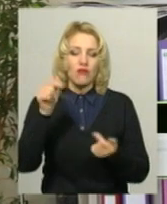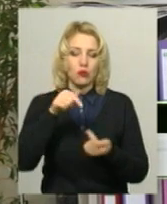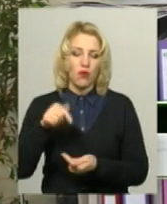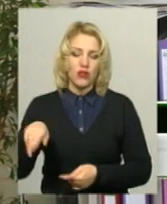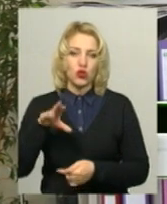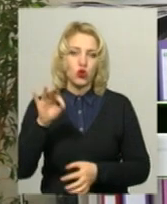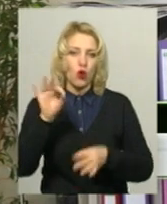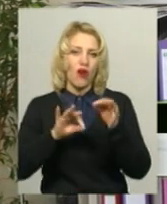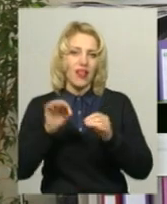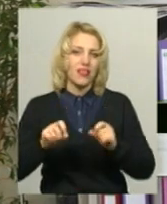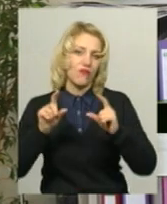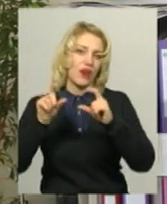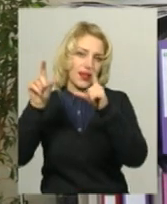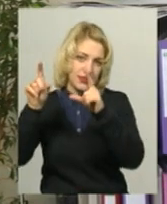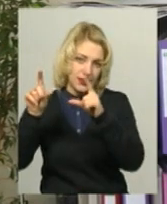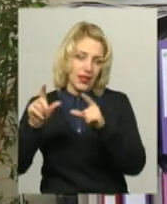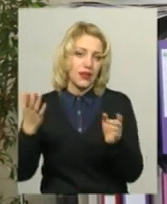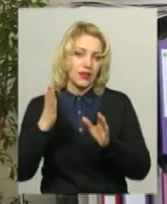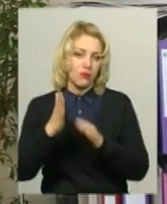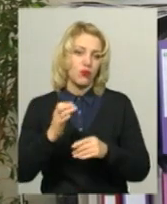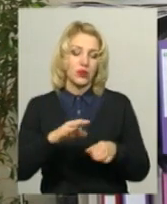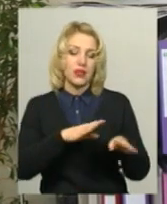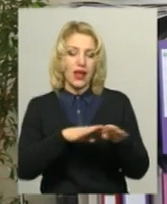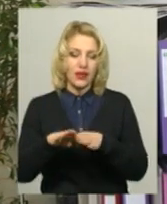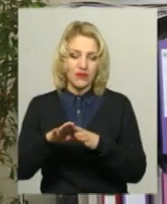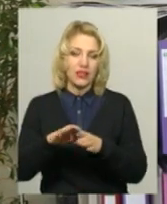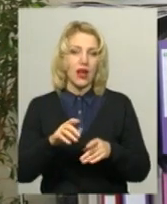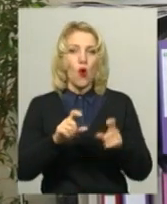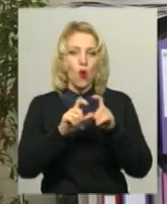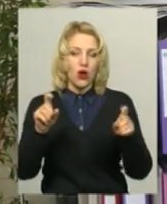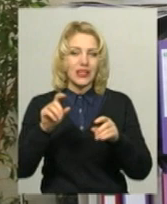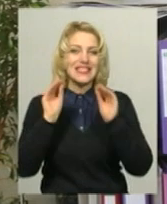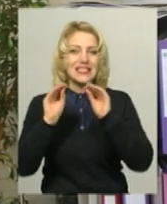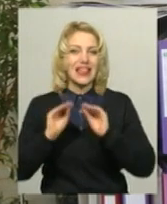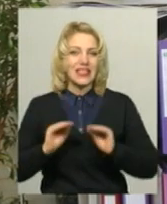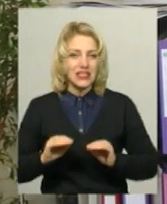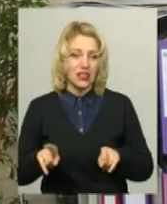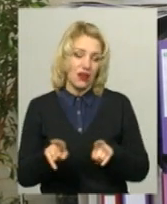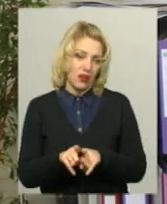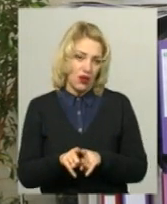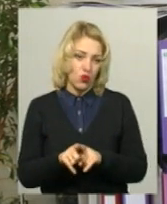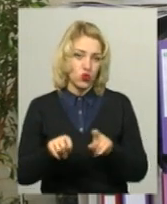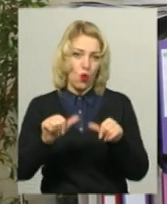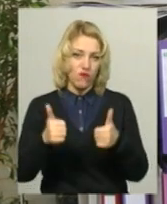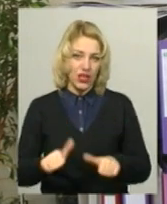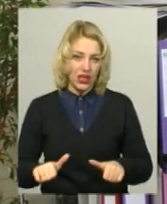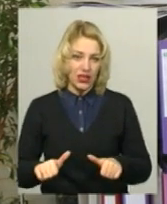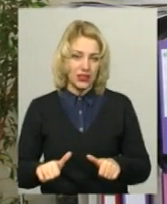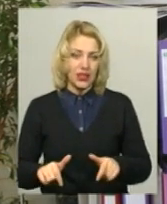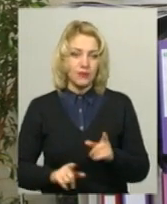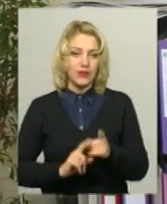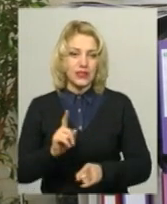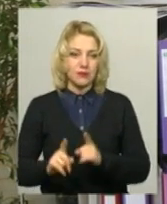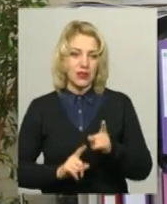інфляції, який буде встановлений на рівні органу статистики, а також у вигляді зміни